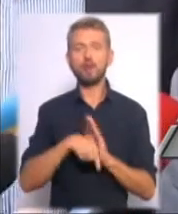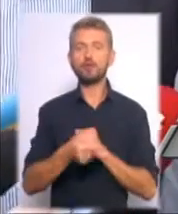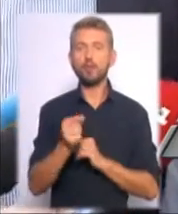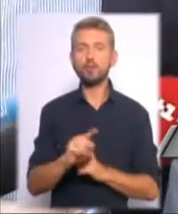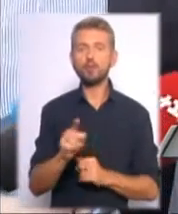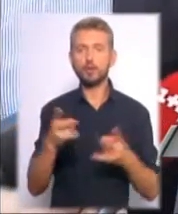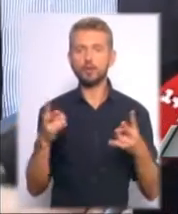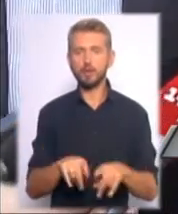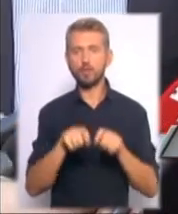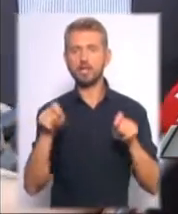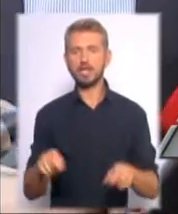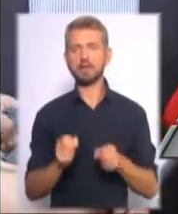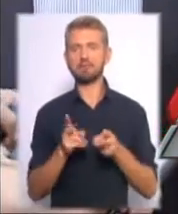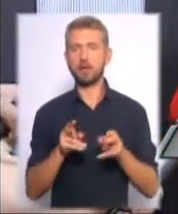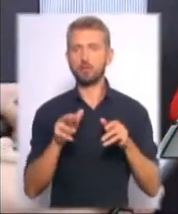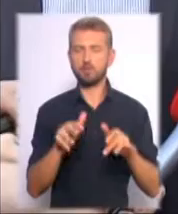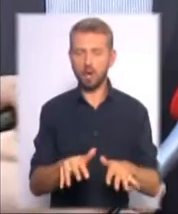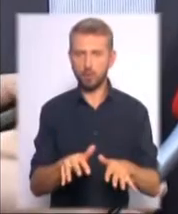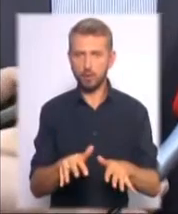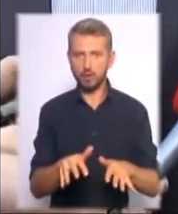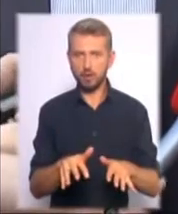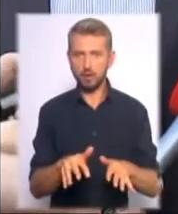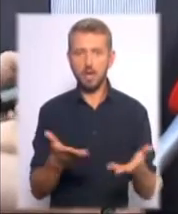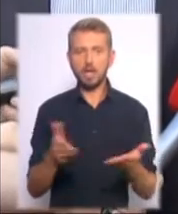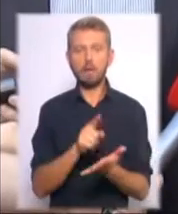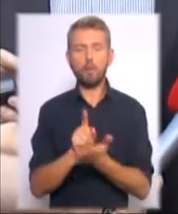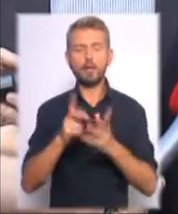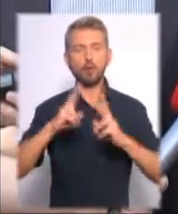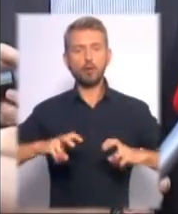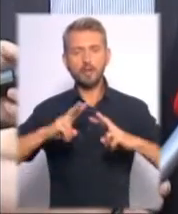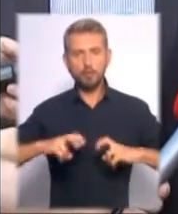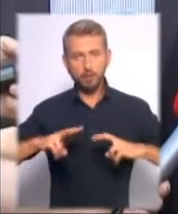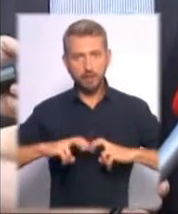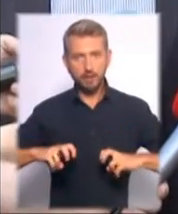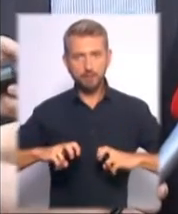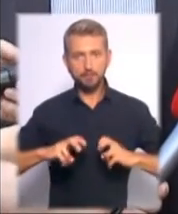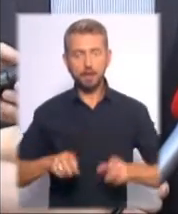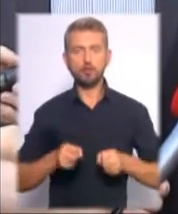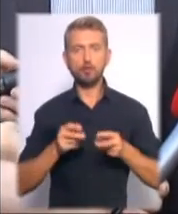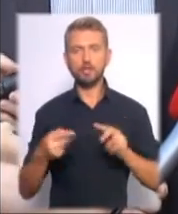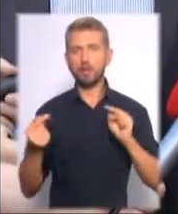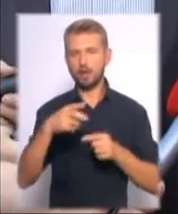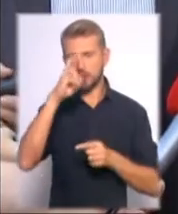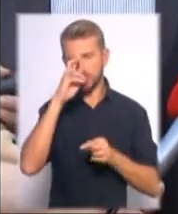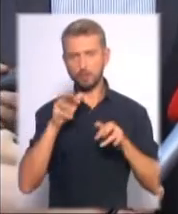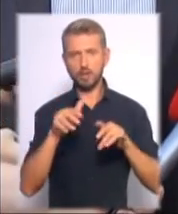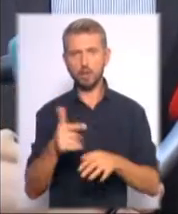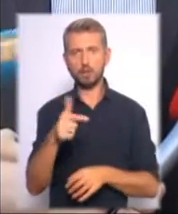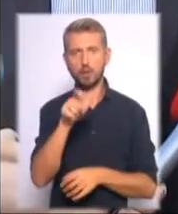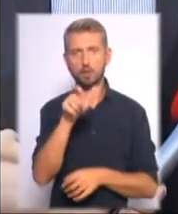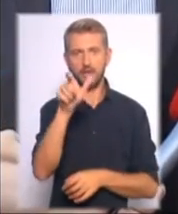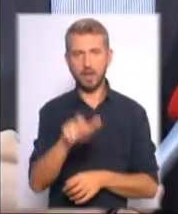необхідно відкрити кримінальне провадження, кримінальну справу, яке повинно розслідувати злочинно-антидержавну діяльність громадян